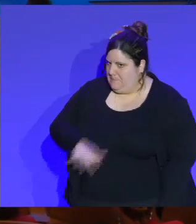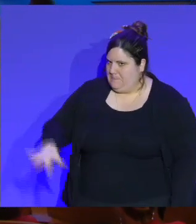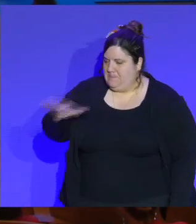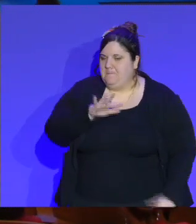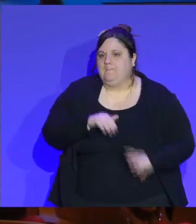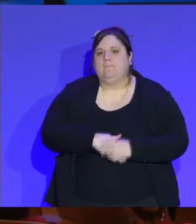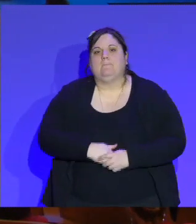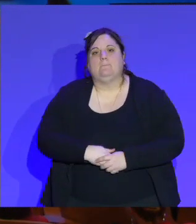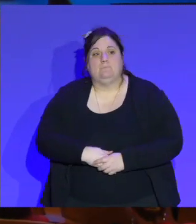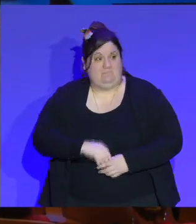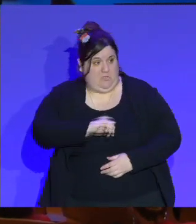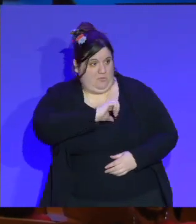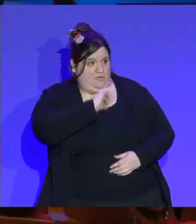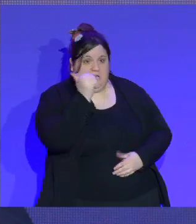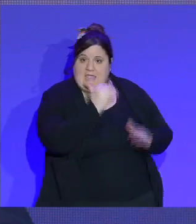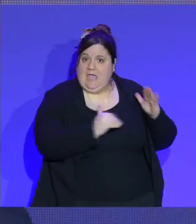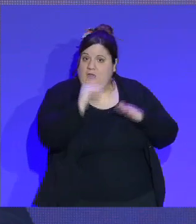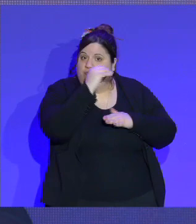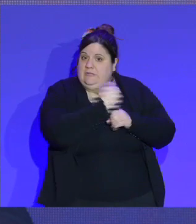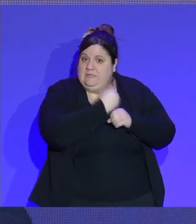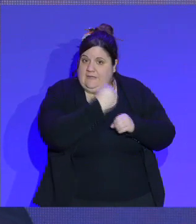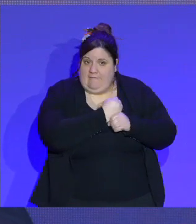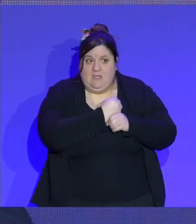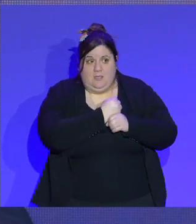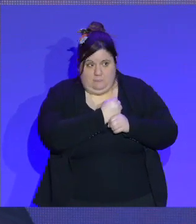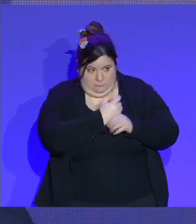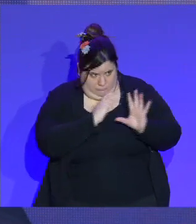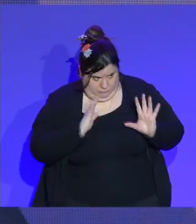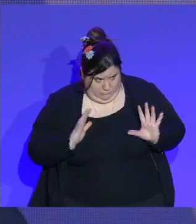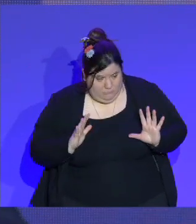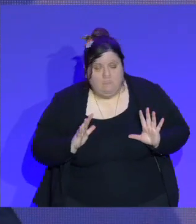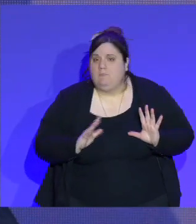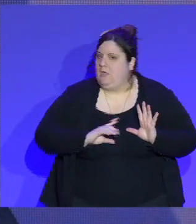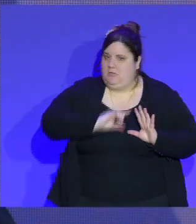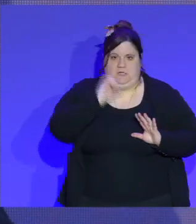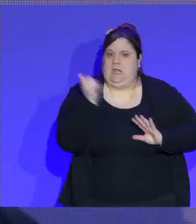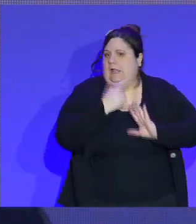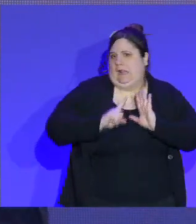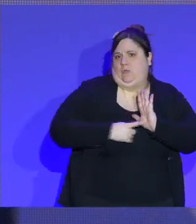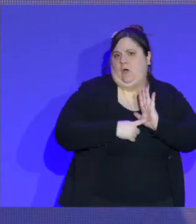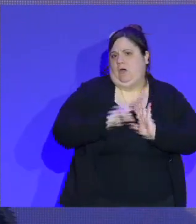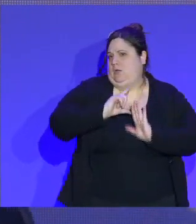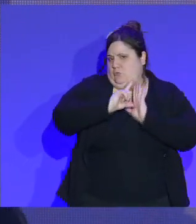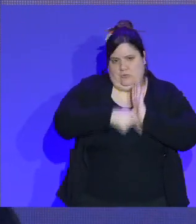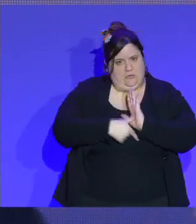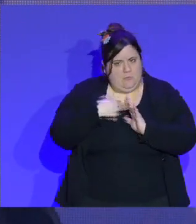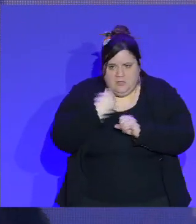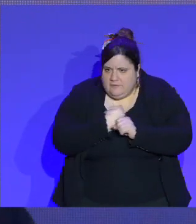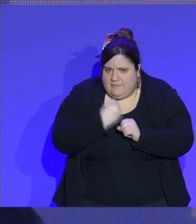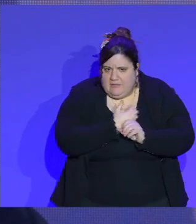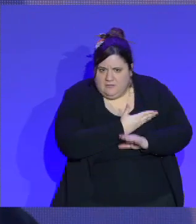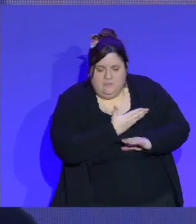une demi-heure de sport par jour. Chaque adulte ait accès à une demi-heure de sport par jour. Je l'ai dit, comme les enfants, ça peut être pour partie